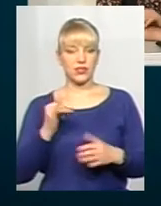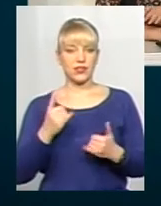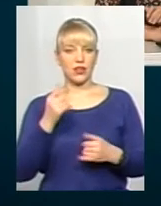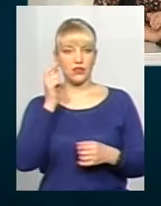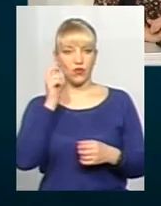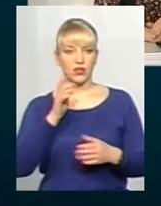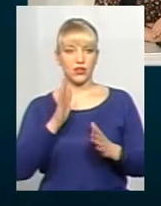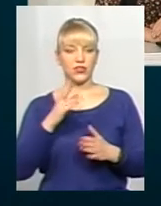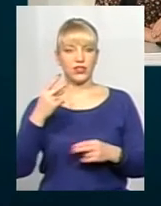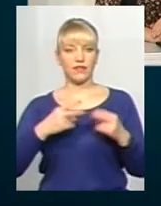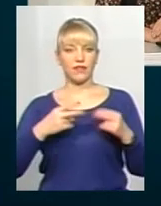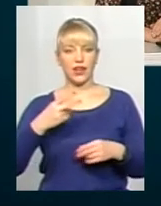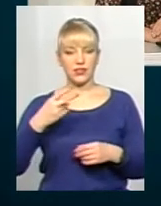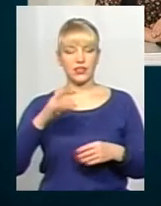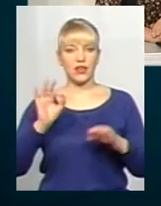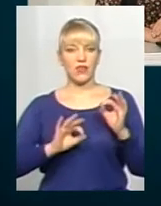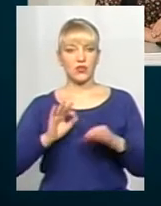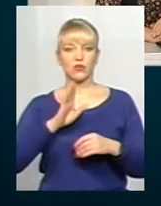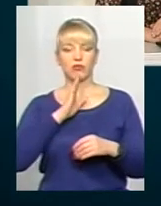лише 20% жінок.